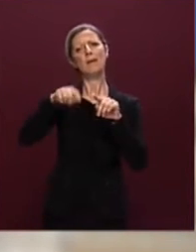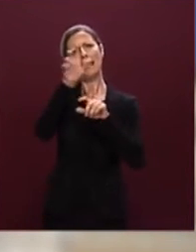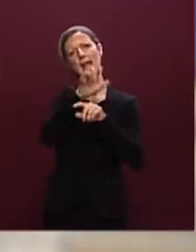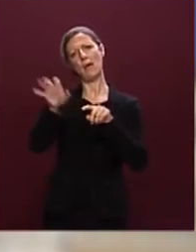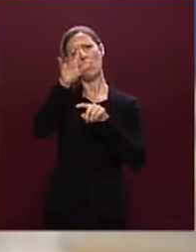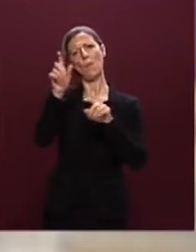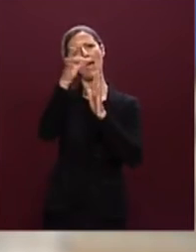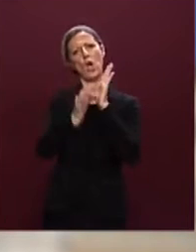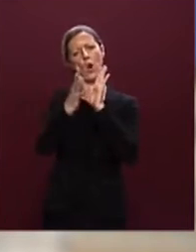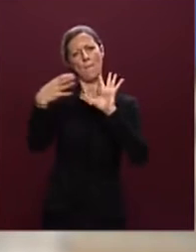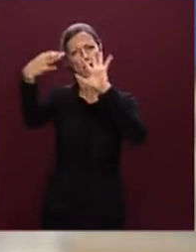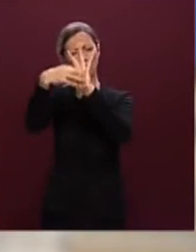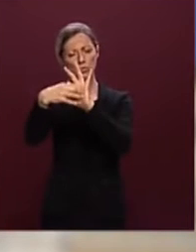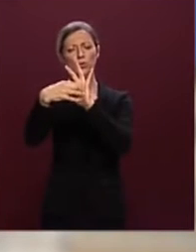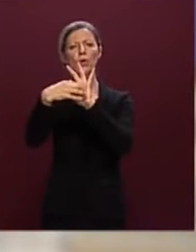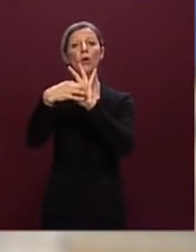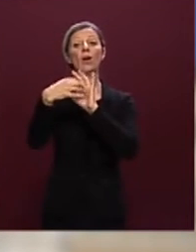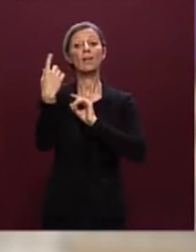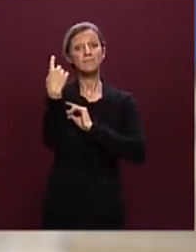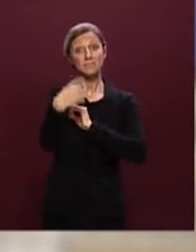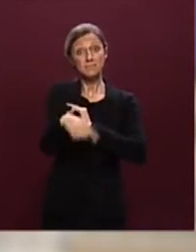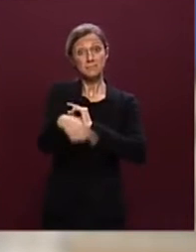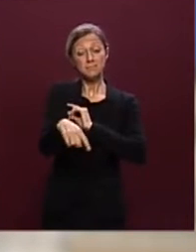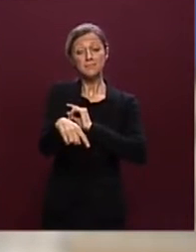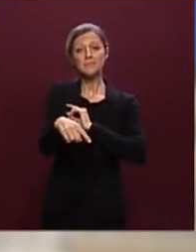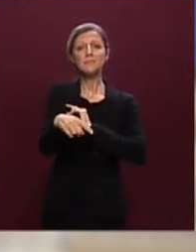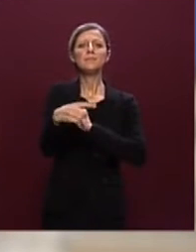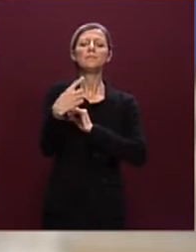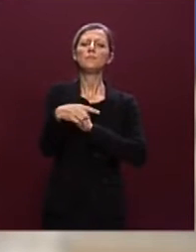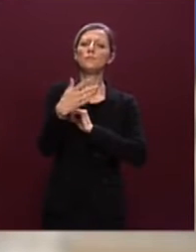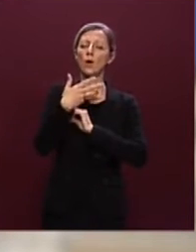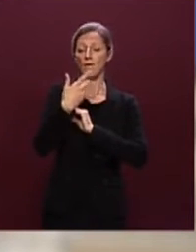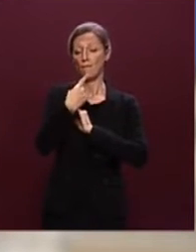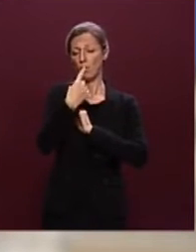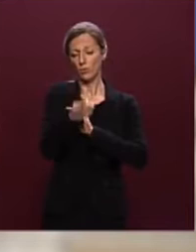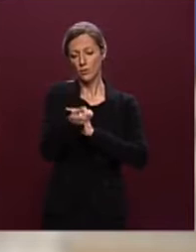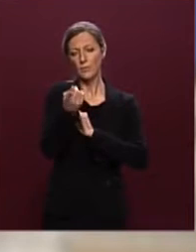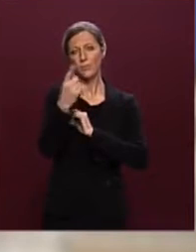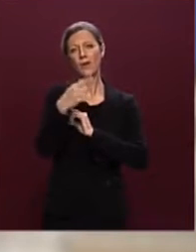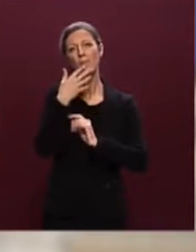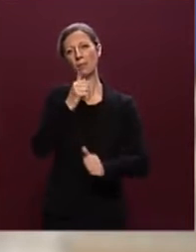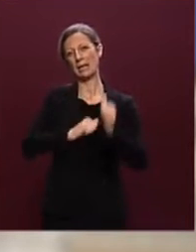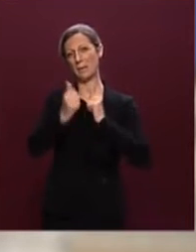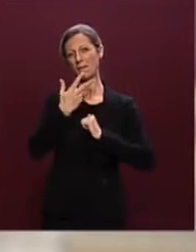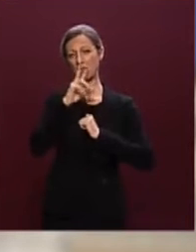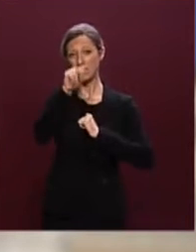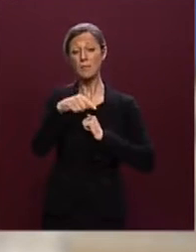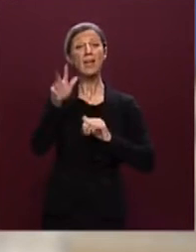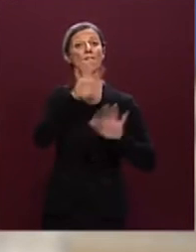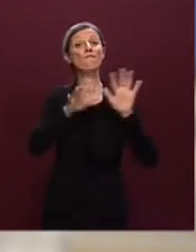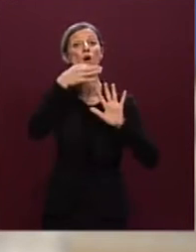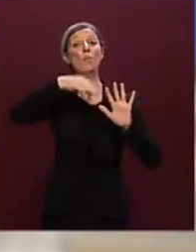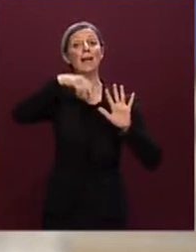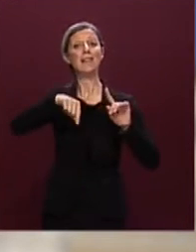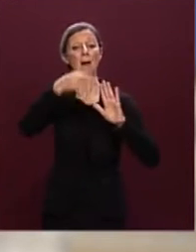E questo avverrà anche e soprattutto tenendo conto che questa informativa, lo voglio dire preventivamente, è un'informativa su questi